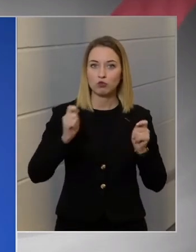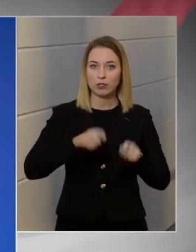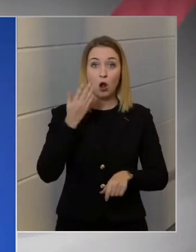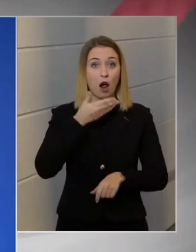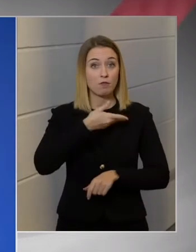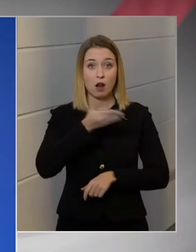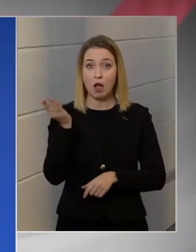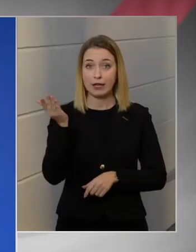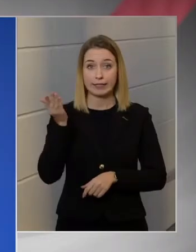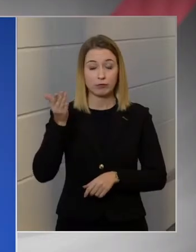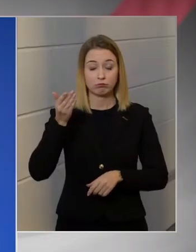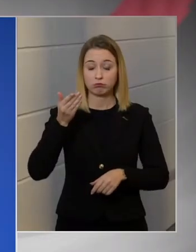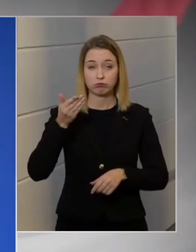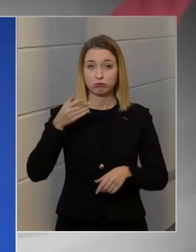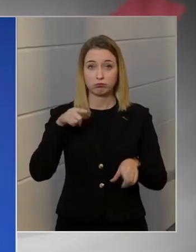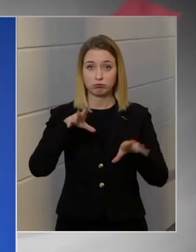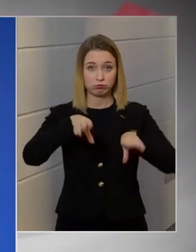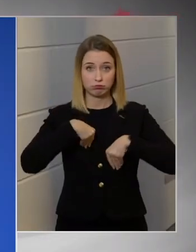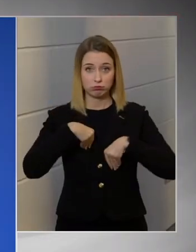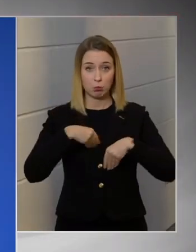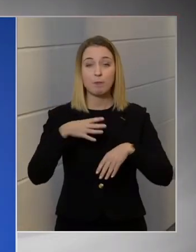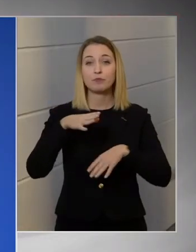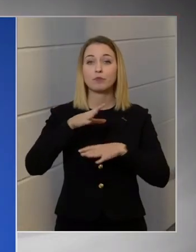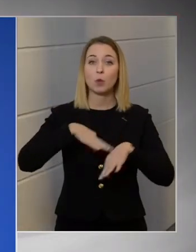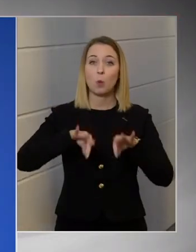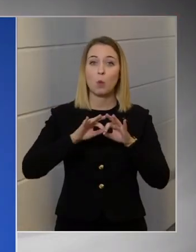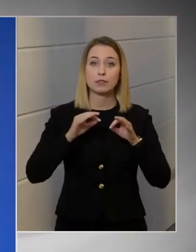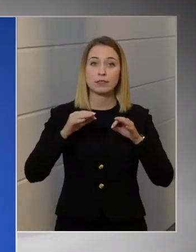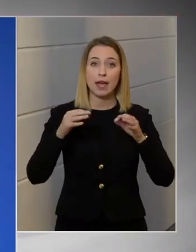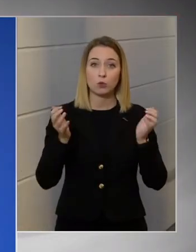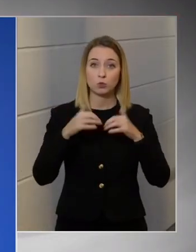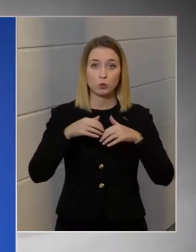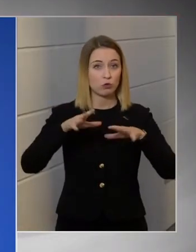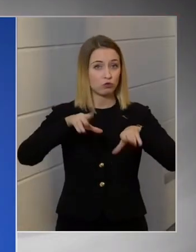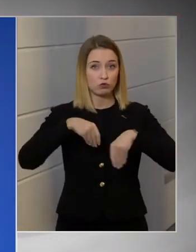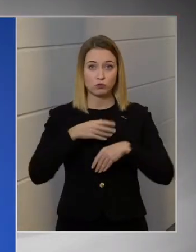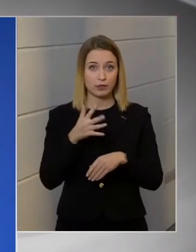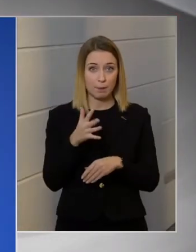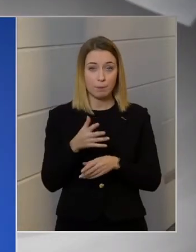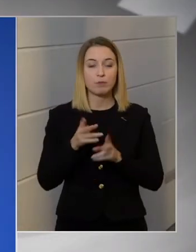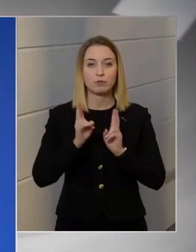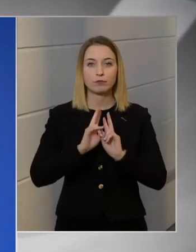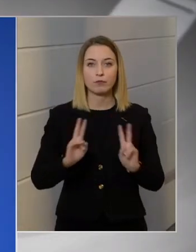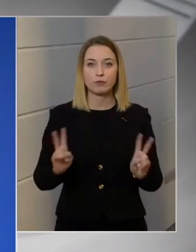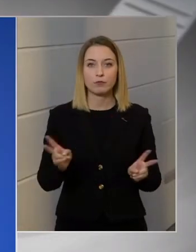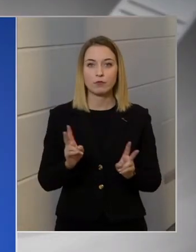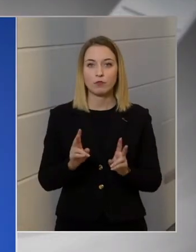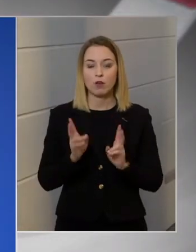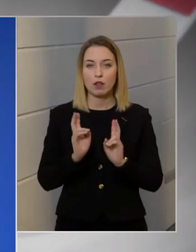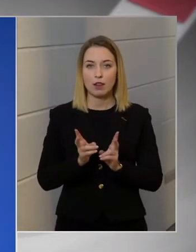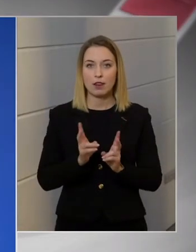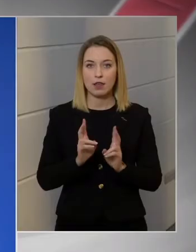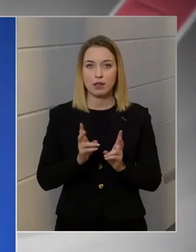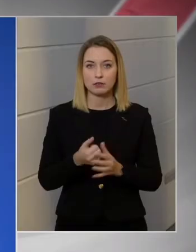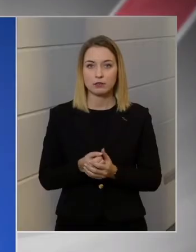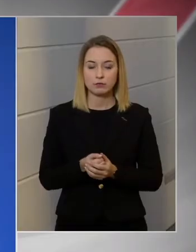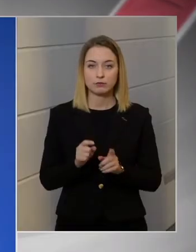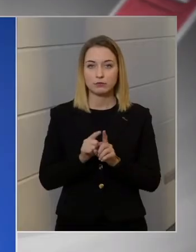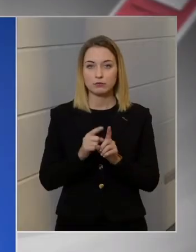aki nem ért egyet, vagy egy országgyűlés nem ért egyet, akkor mint Alkotmányozó hatalom egy lehetősége van, hogy ezzel rántétes módosításhoz. De én